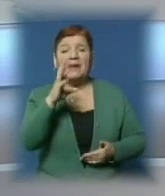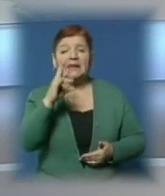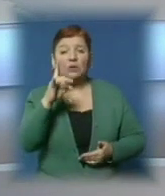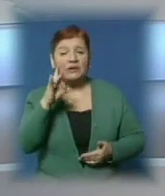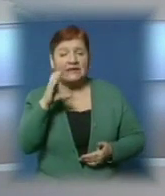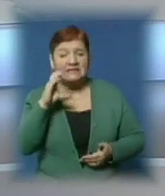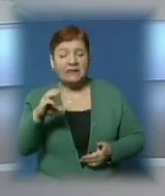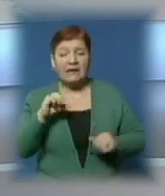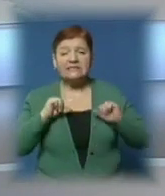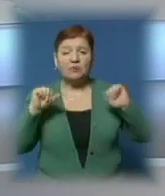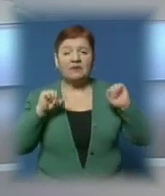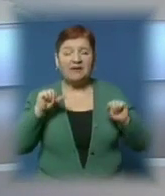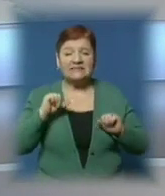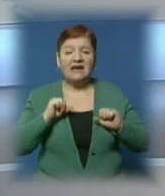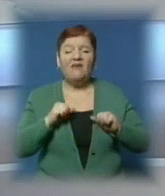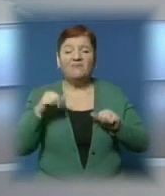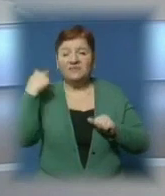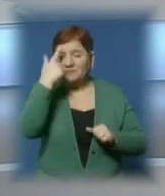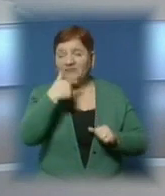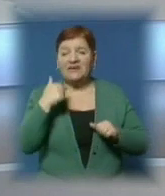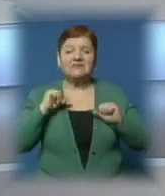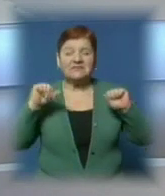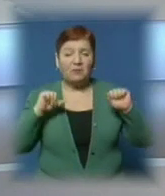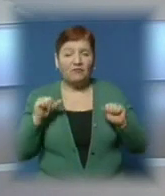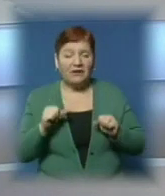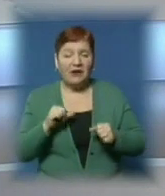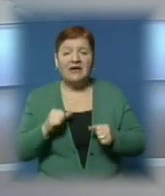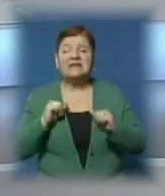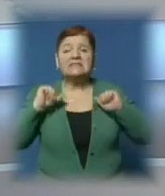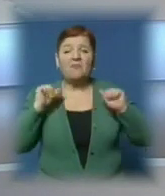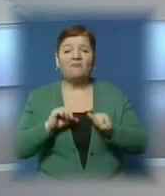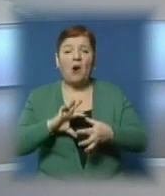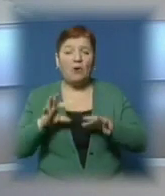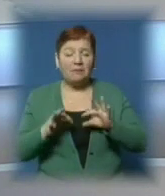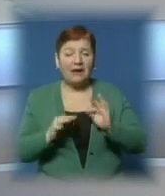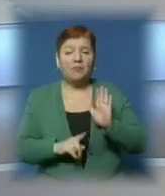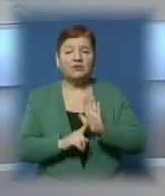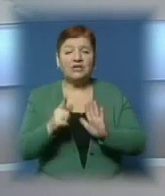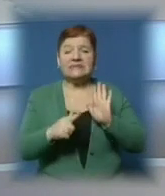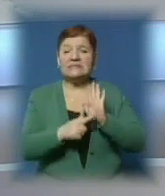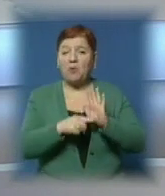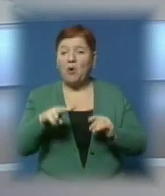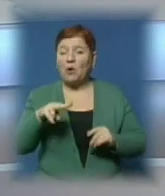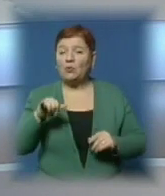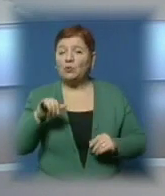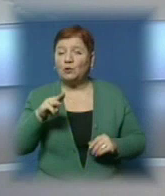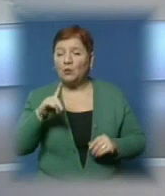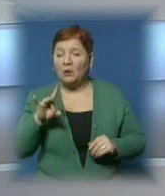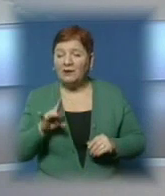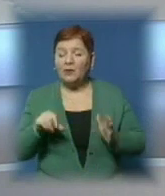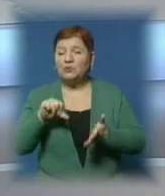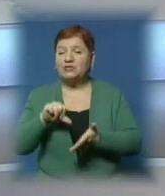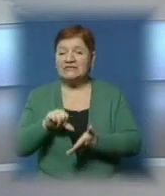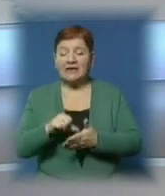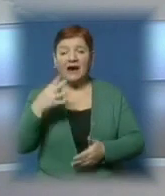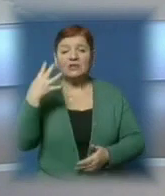а по колу – спортсмени зимових видів спорту. Нагадаємо, зимова Олімпіада розпочнеться 7 лютого. Учасники національної збірної –